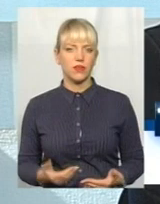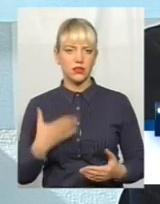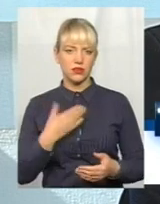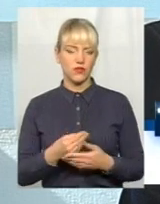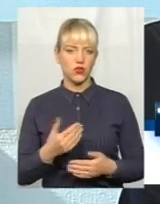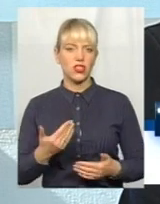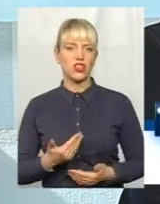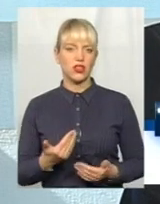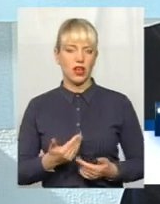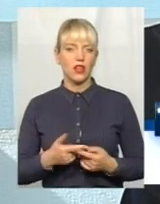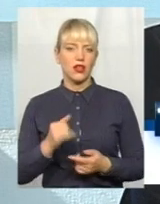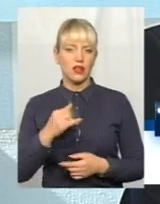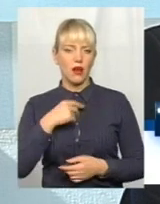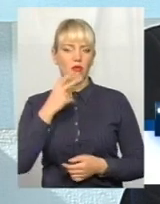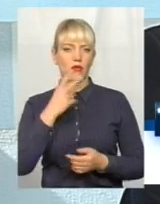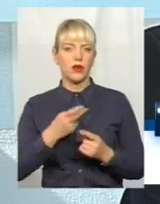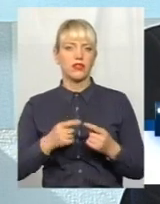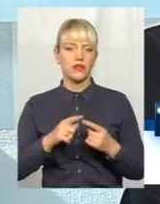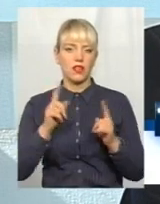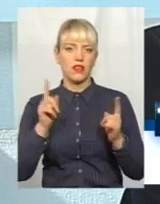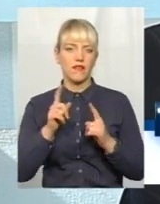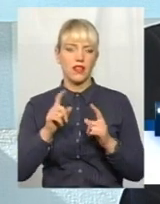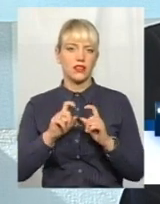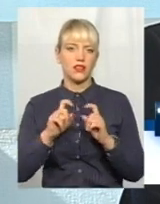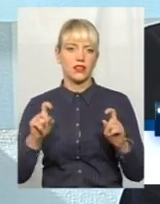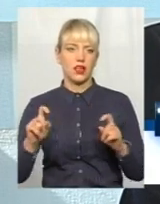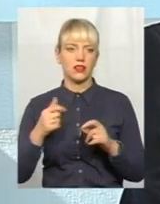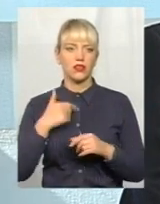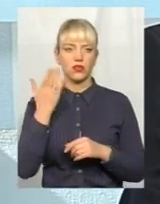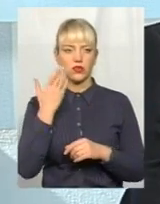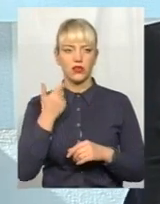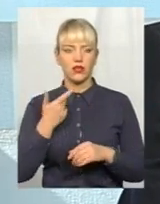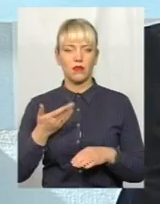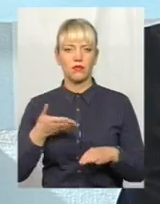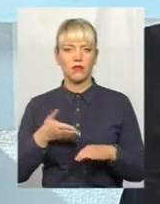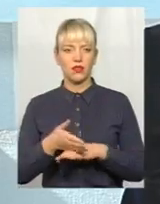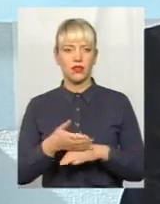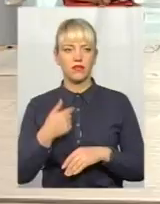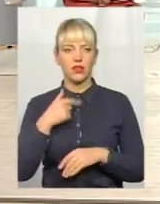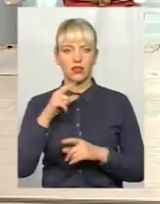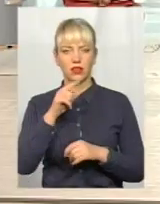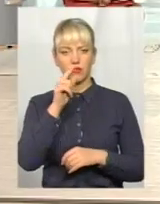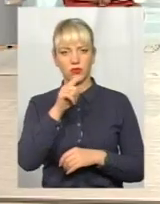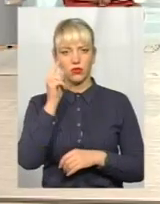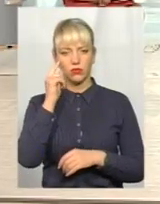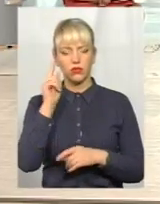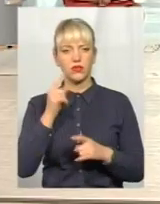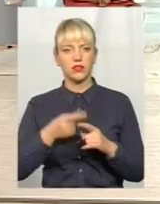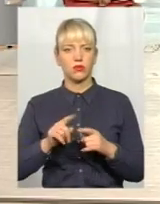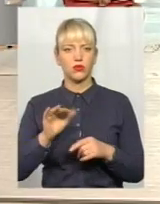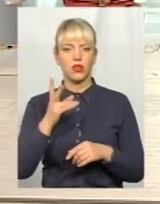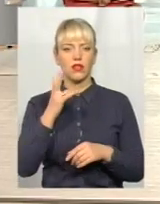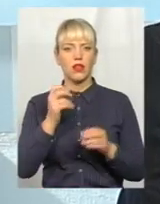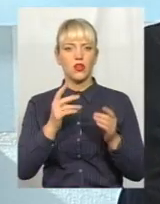Доживати. Я дійсно побачив, це невеликий заклад. Я, коли приїхав, їхав туди, думав, що це буде на 100